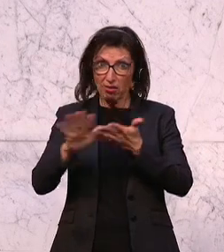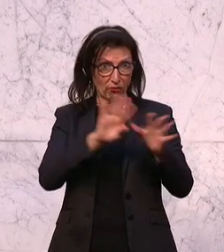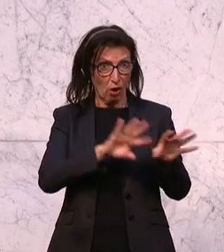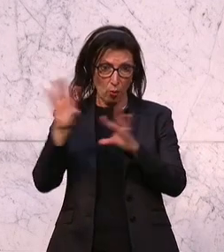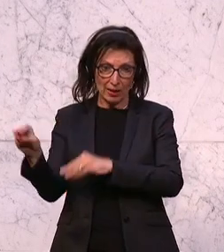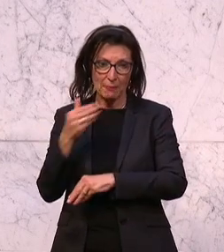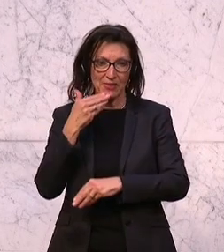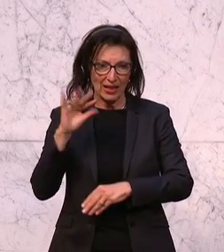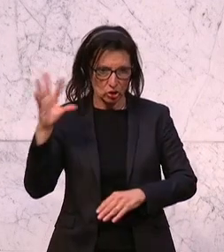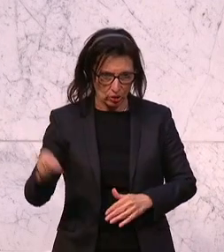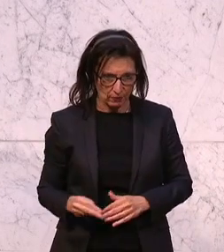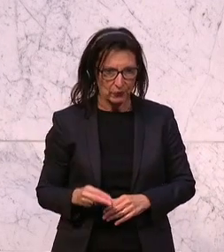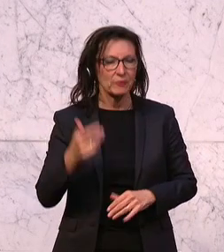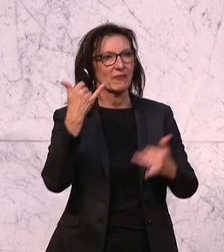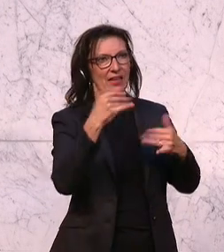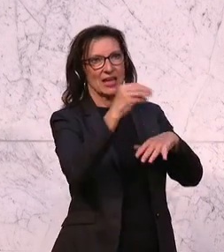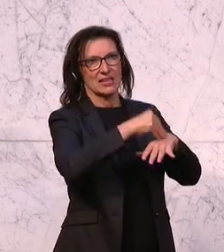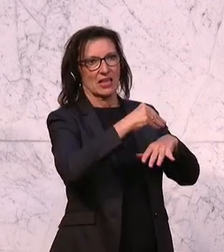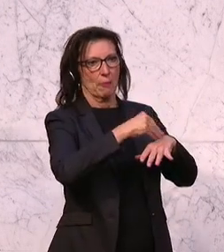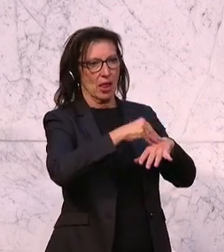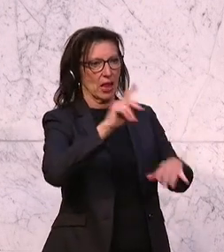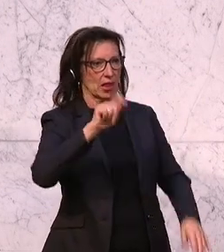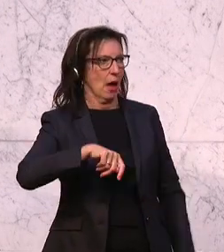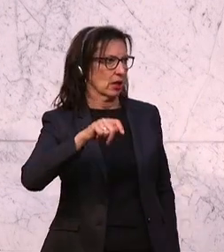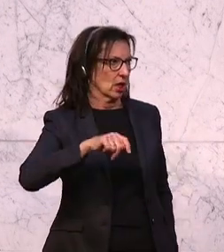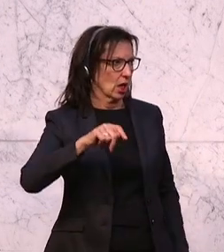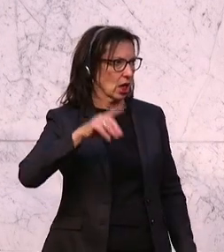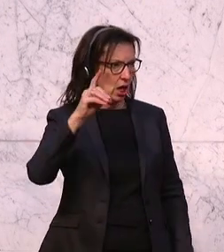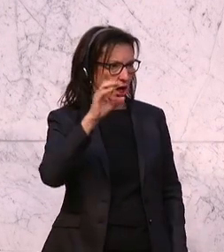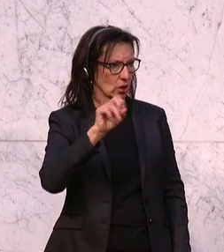Zu Wort gemeldet ist die Abgeordnete Dudzda. Bitte sehr, Frau Abgeordnete.